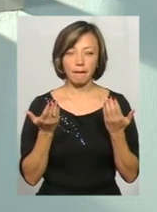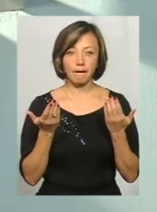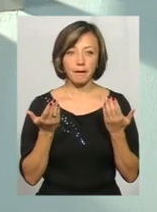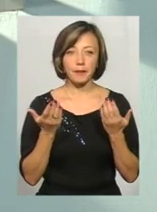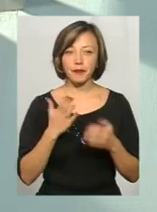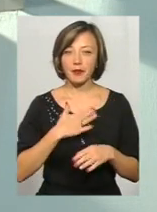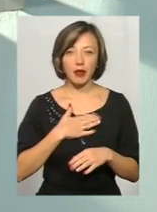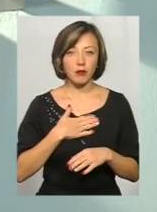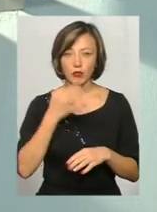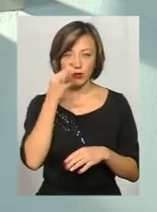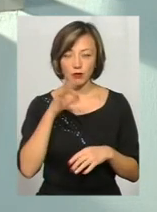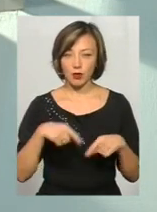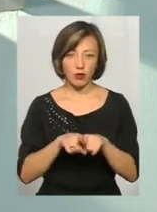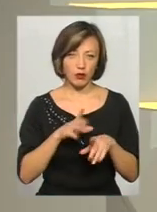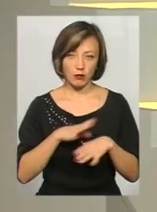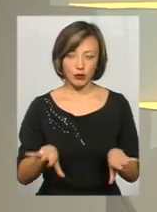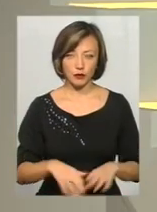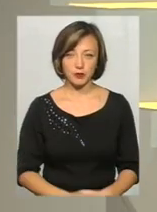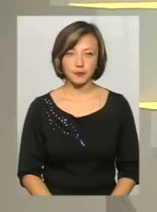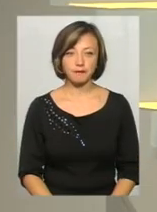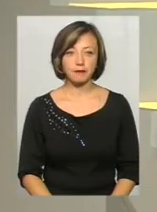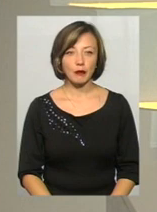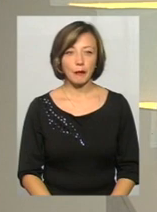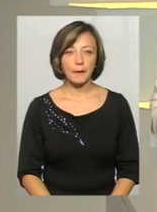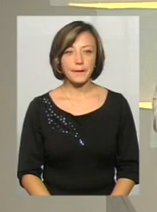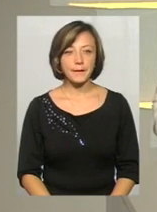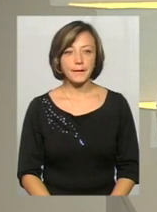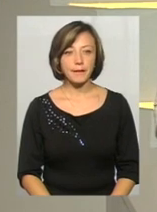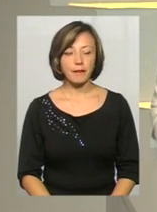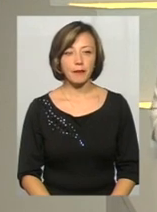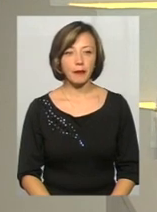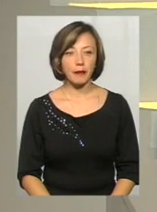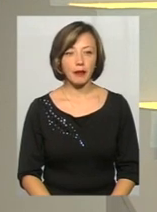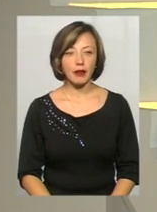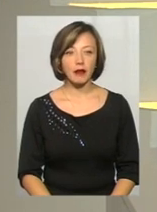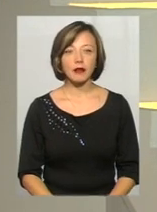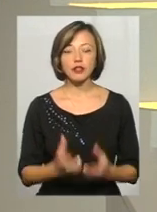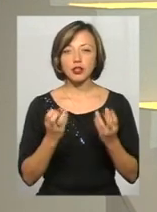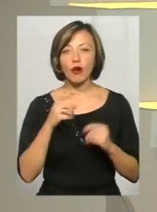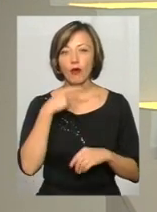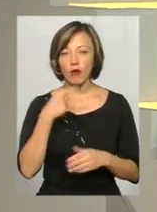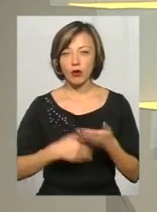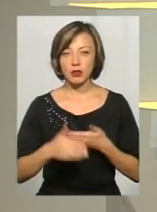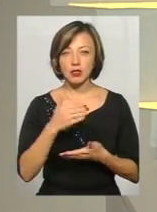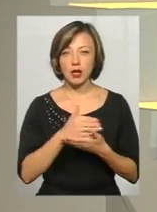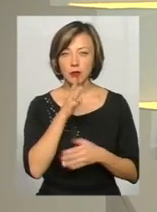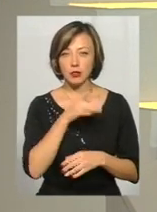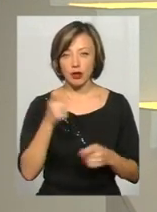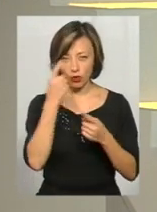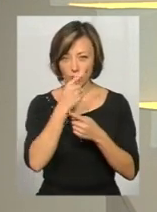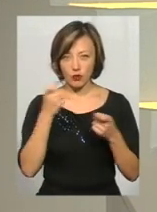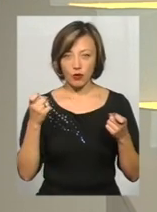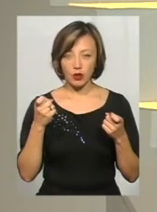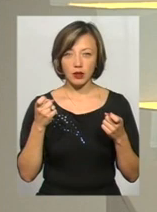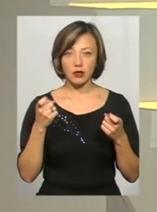На моїй практиці я не знаю такого. Добре, я вас зрозуміла. Ще говорять, що останнім часом розголошувати не потрібно не